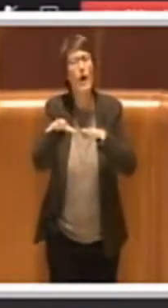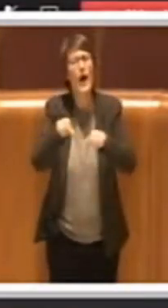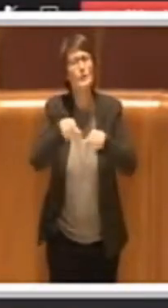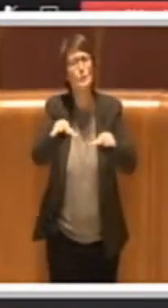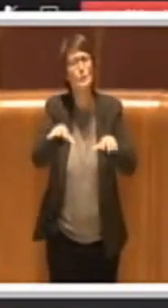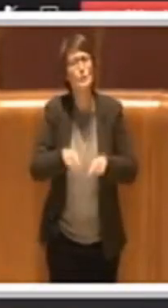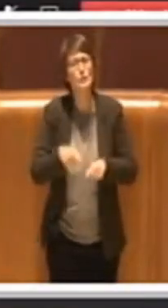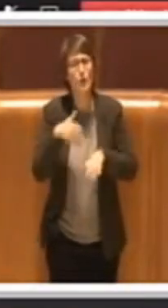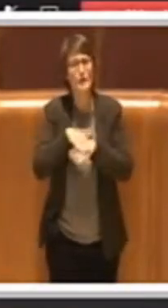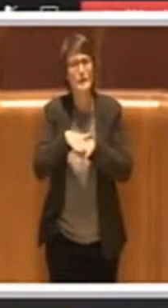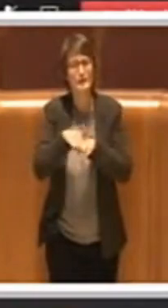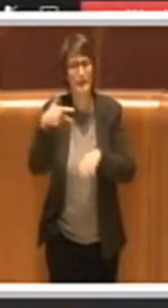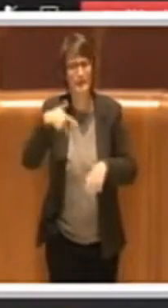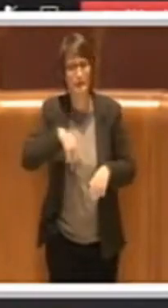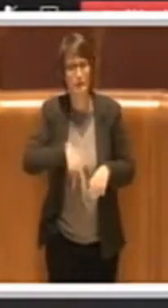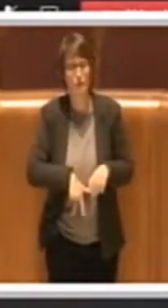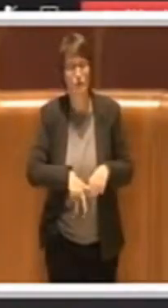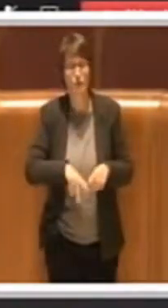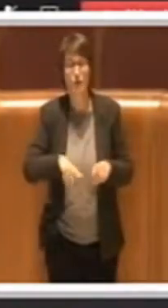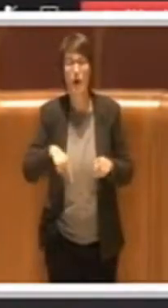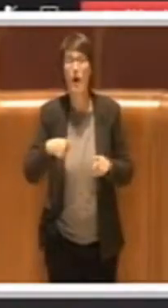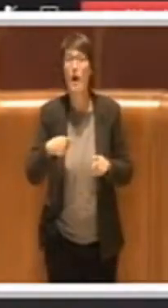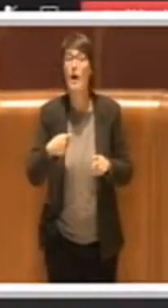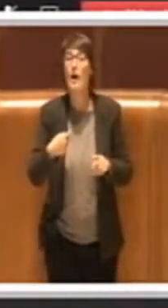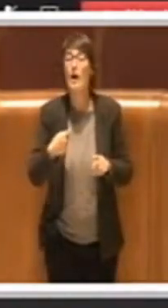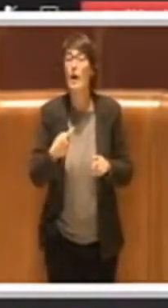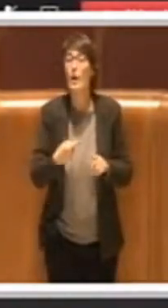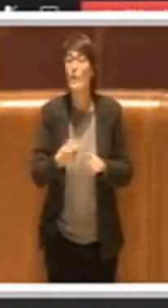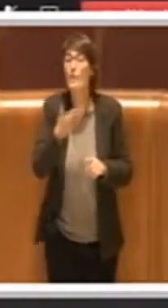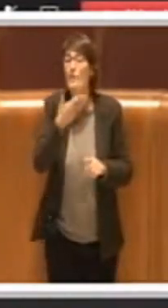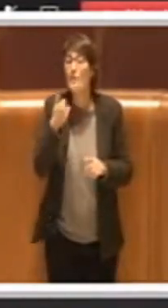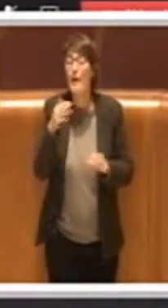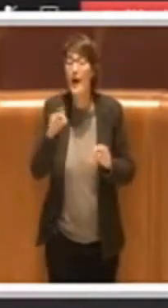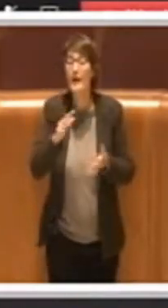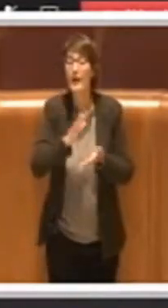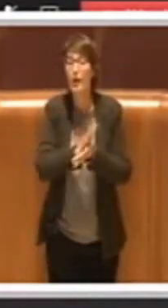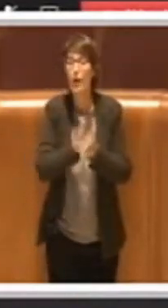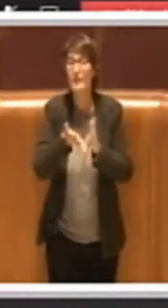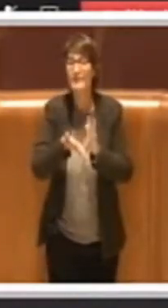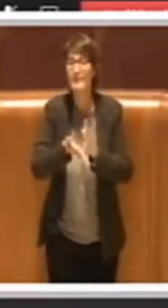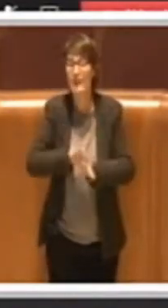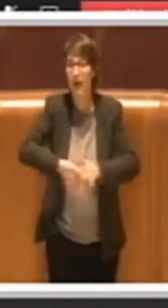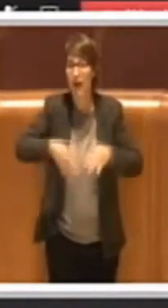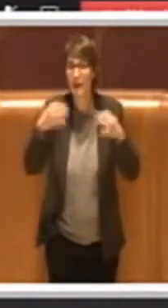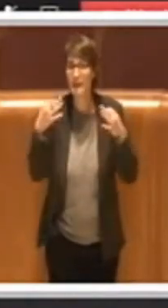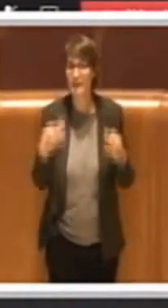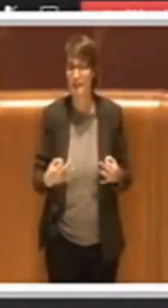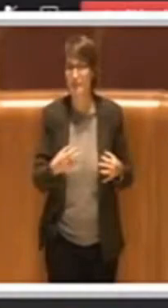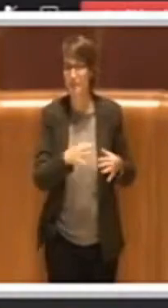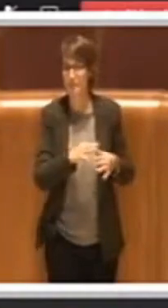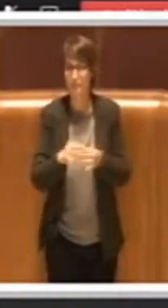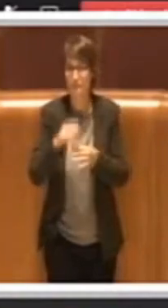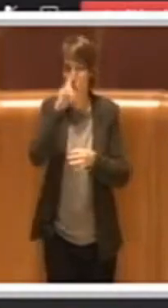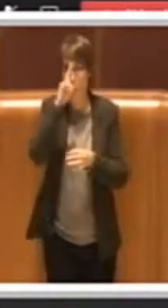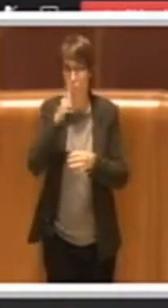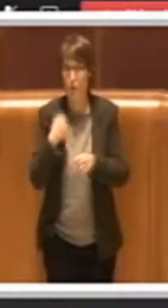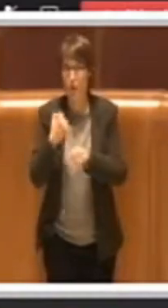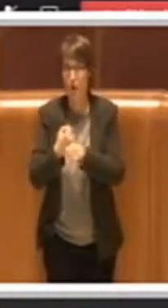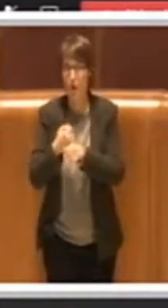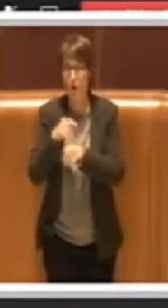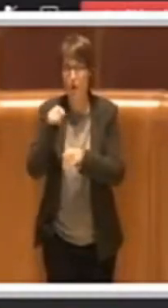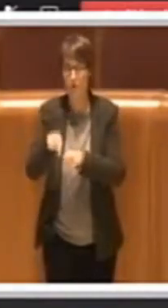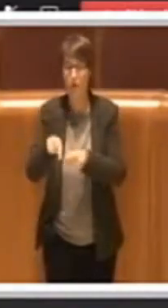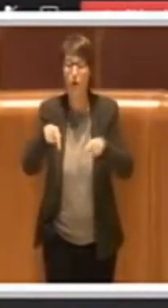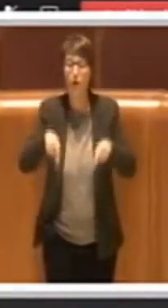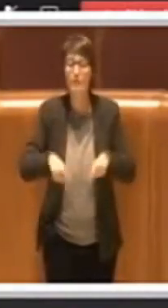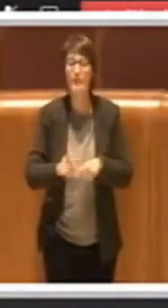necessità di contratti stabili per questa tipologia di figure ed è appunto per questo che è stato indetto un apposito concorso